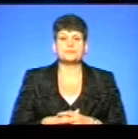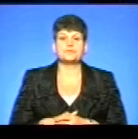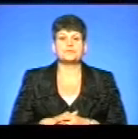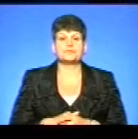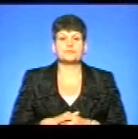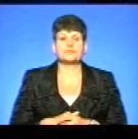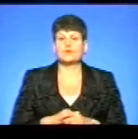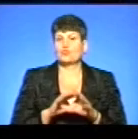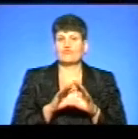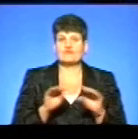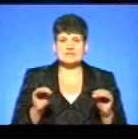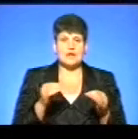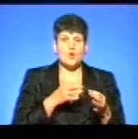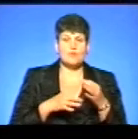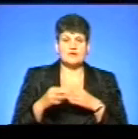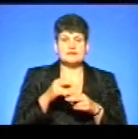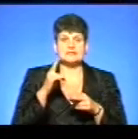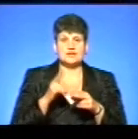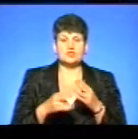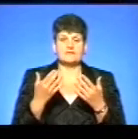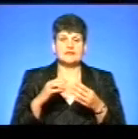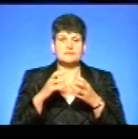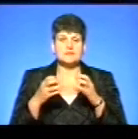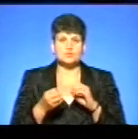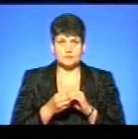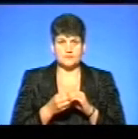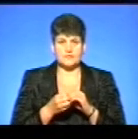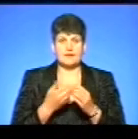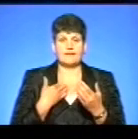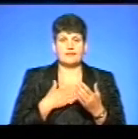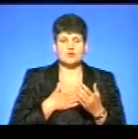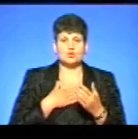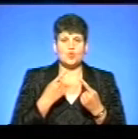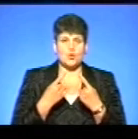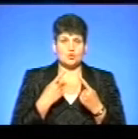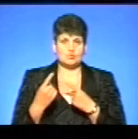Ну, і майже все ми обговорили. На завершення давайте підсумуємо нашу розмову.